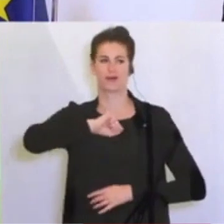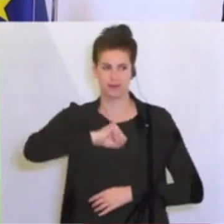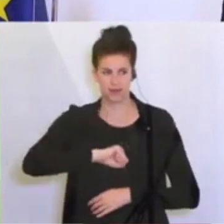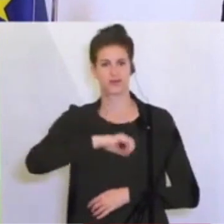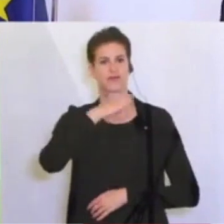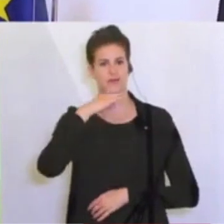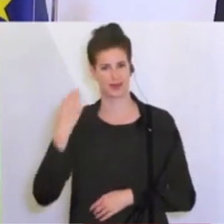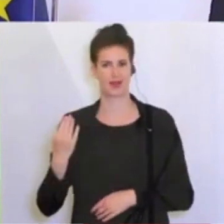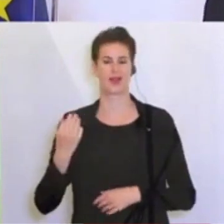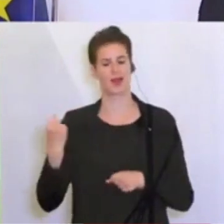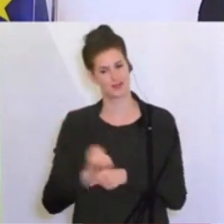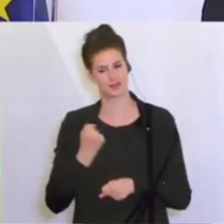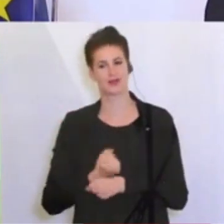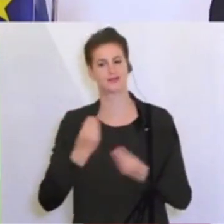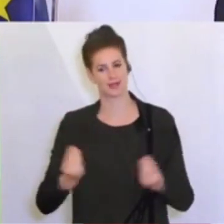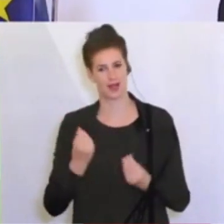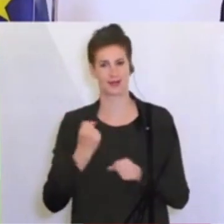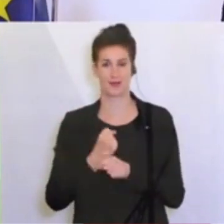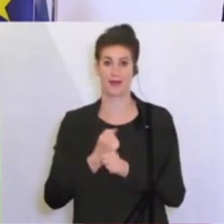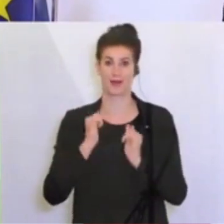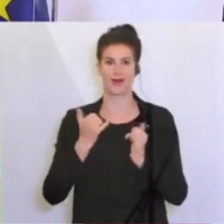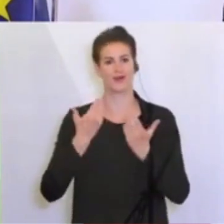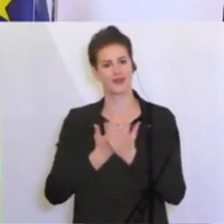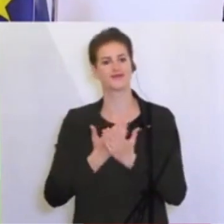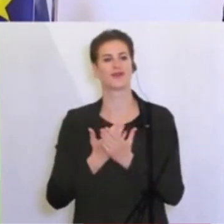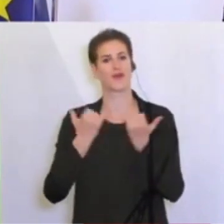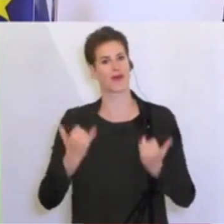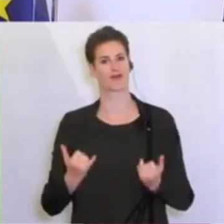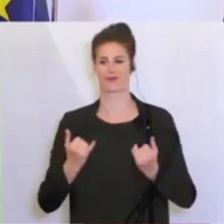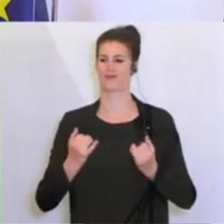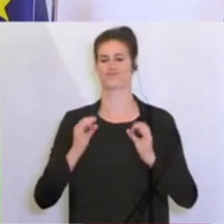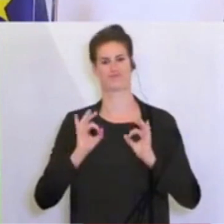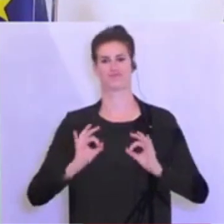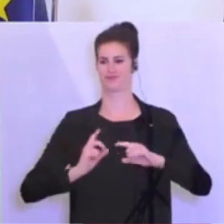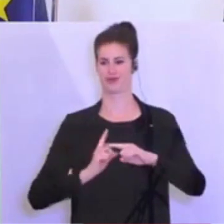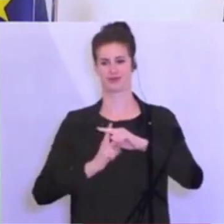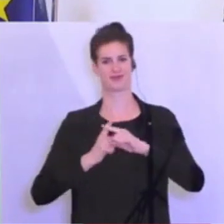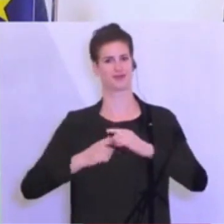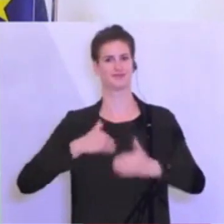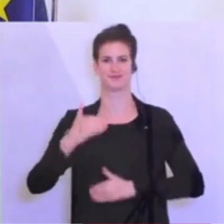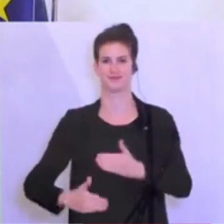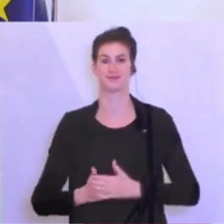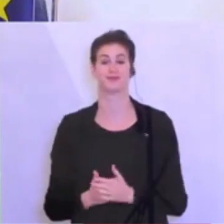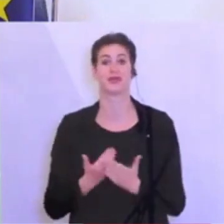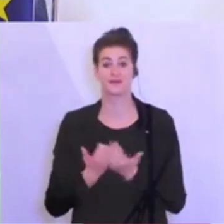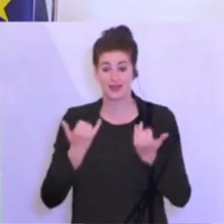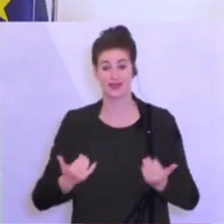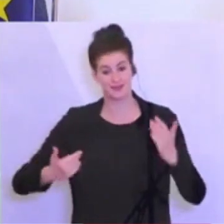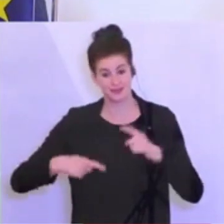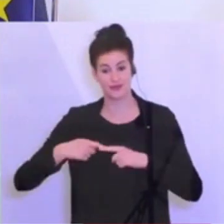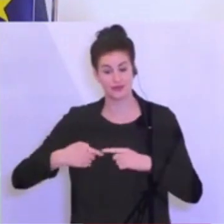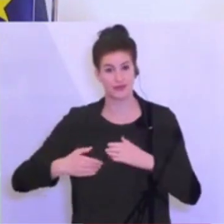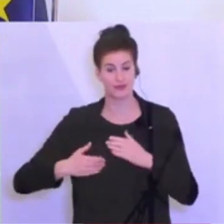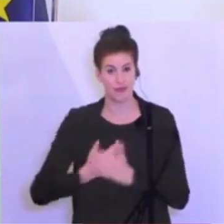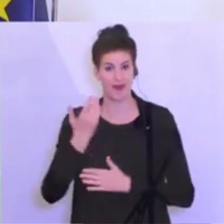möglich gemacht haben, dass wir heute so gut dastehen. Wir können daher in die nächste Phase eintreten. Weniger